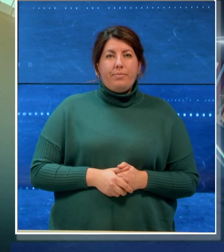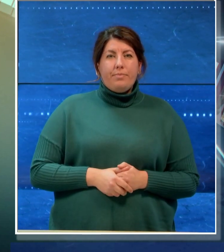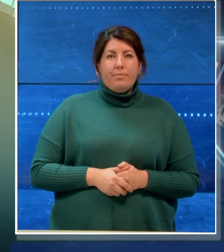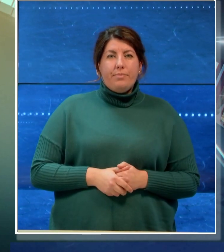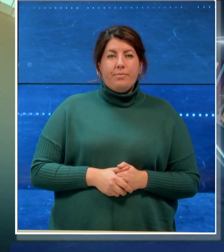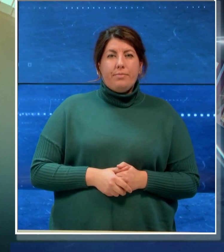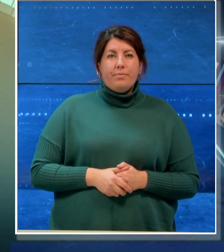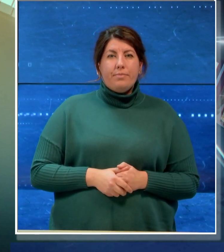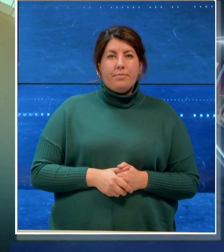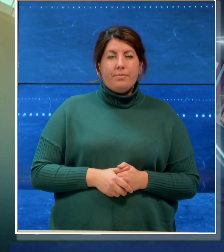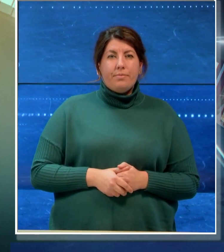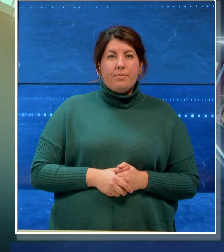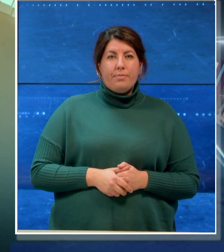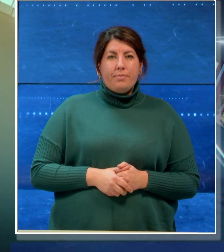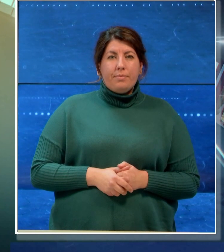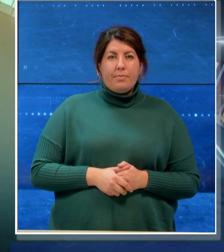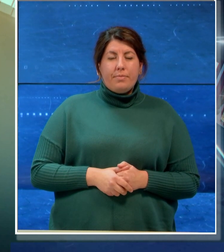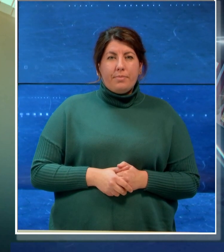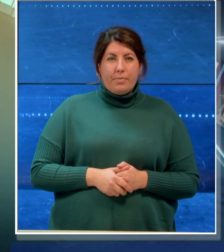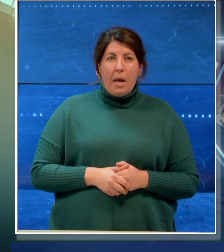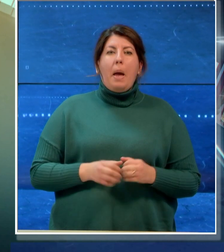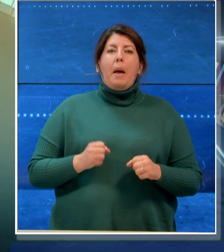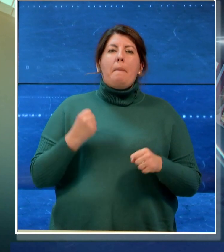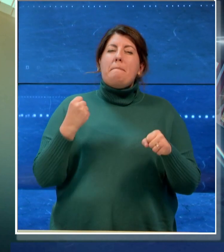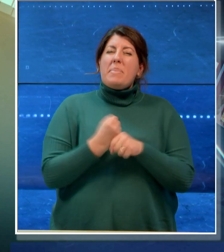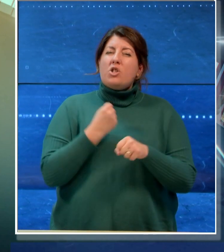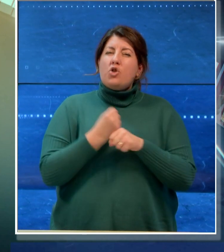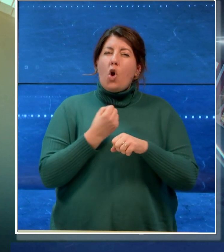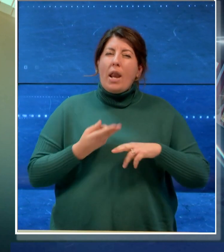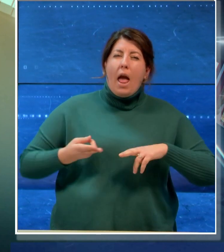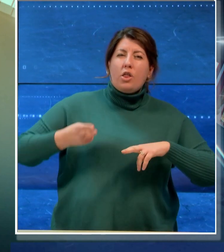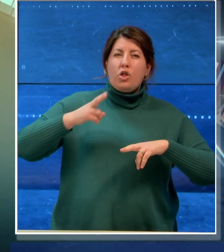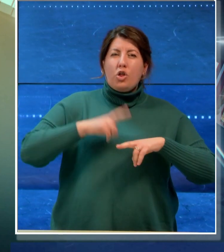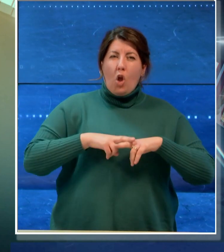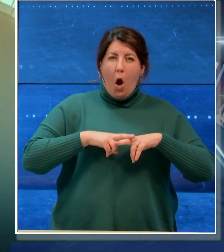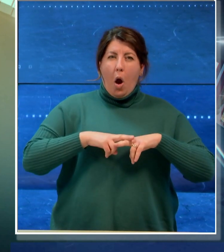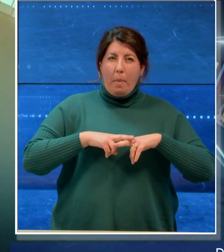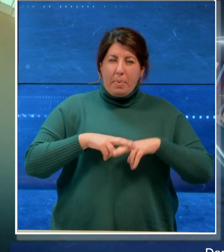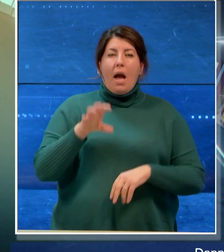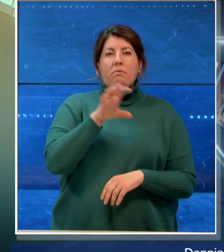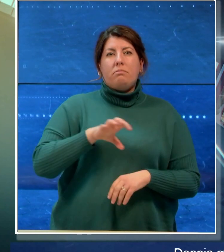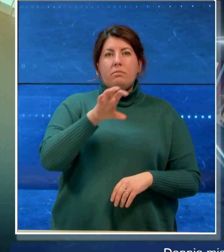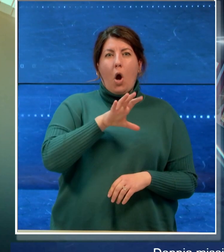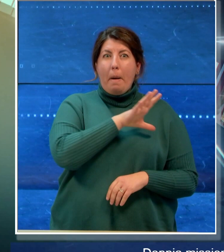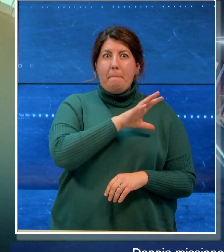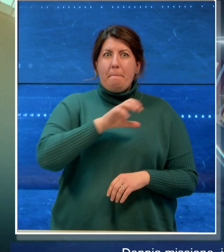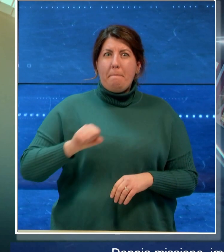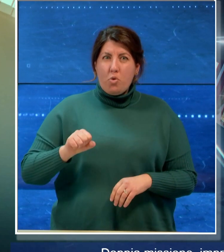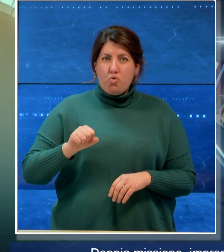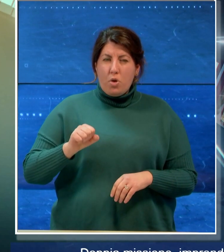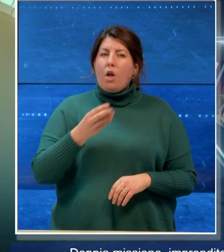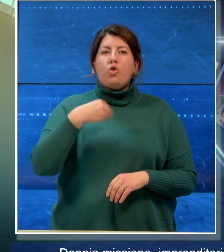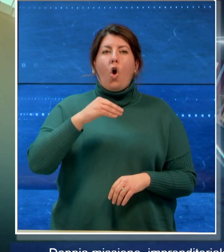doppia missione imprenditoriale e istituzionale della Regione Puglia in